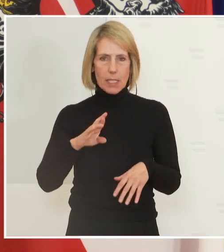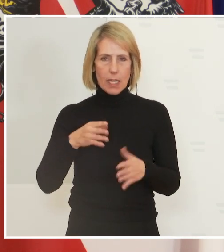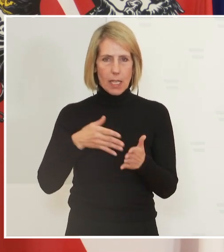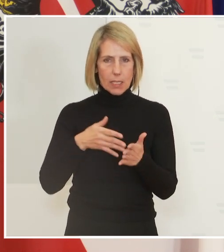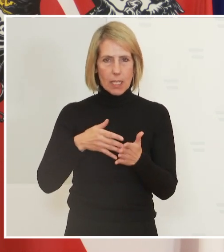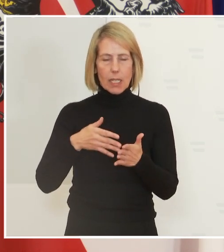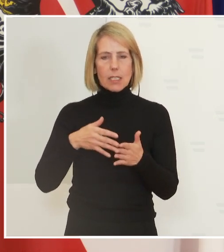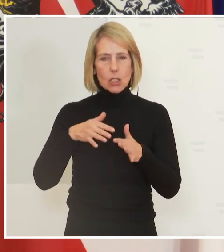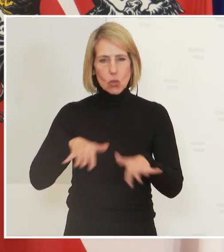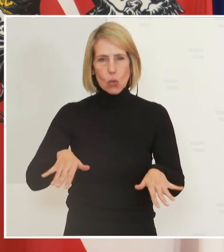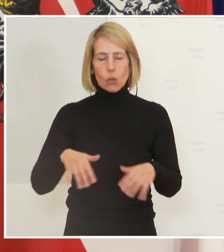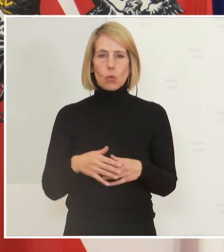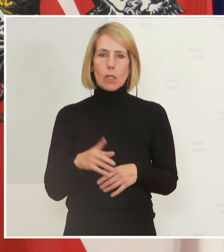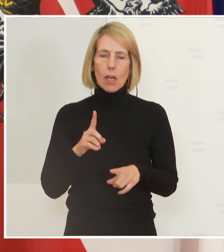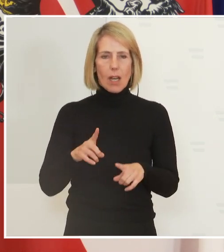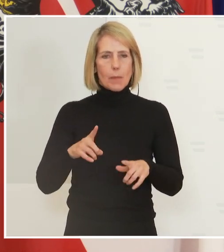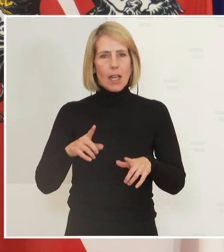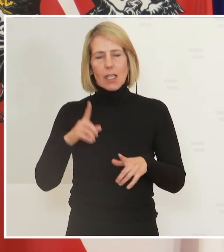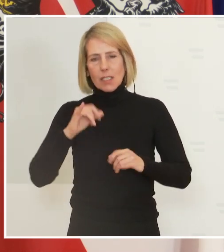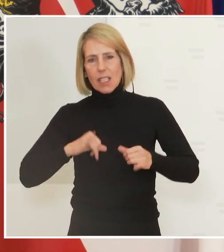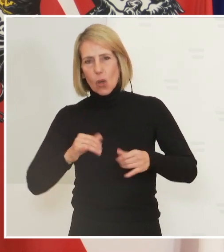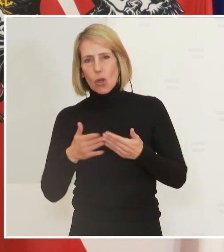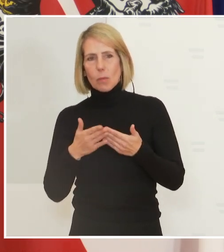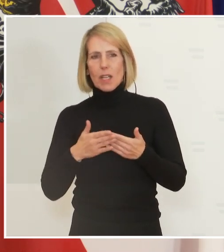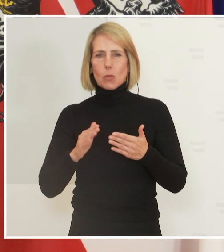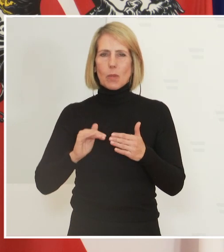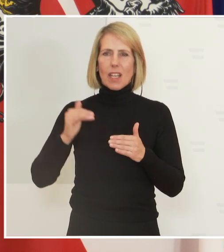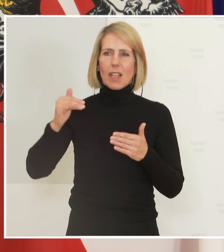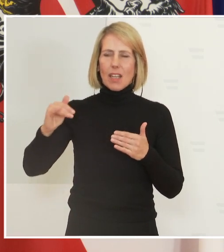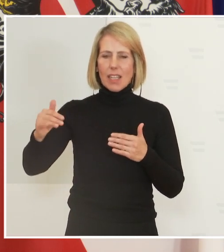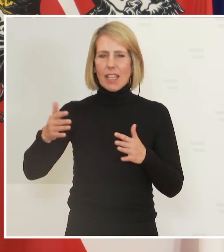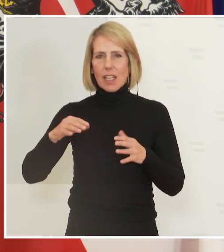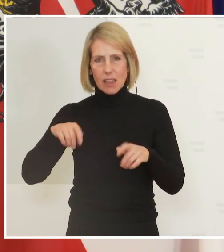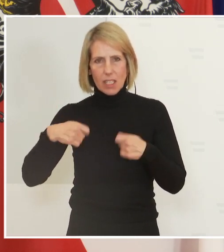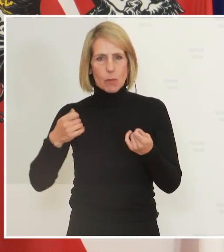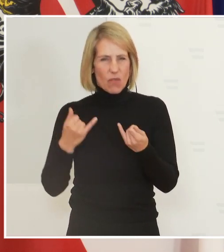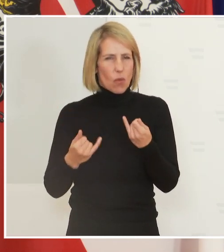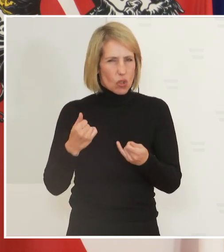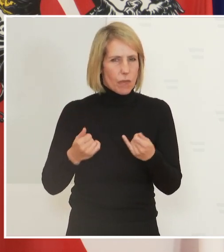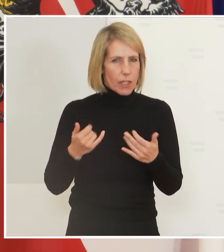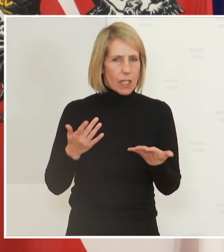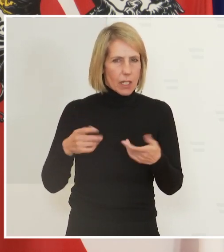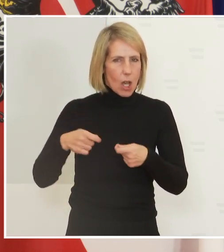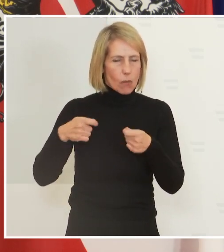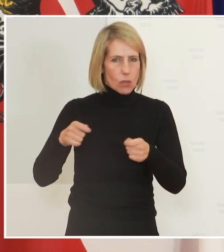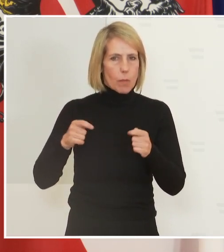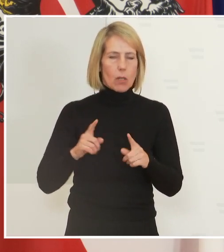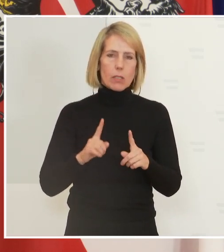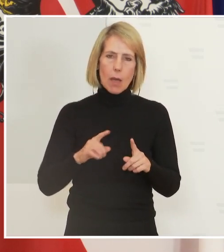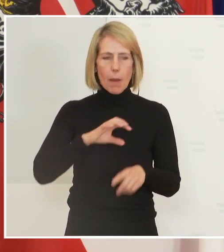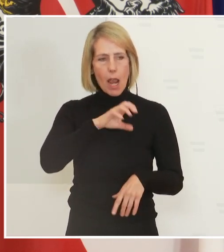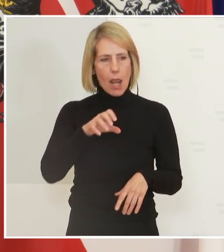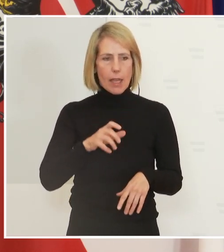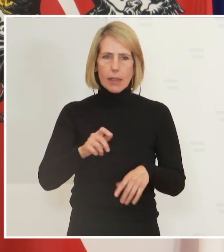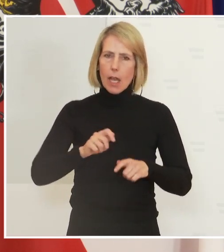Flächenbundesland PCR-Tests flächendeckend anzubieten und dass das in Wien eventuell leichter ist. Die Länder bauen massiv